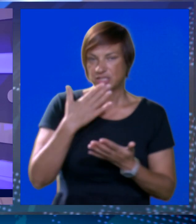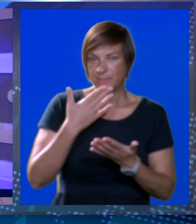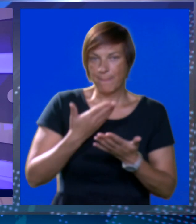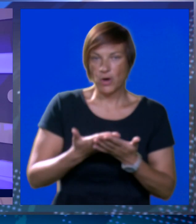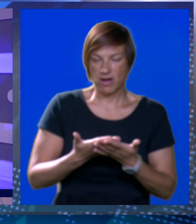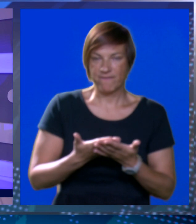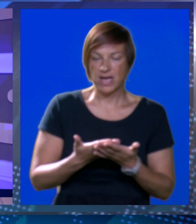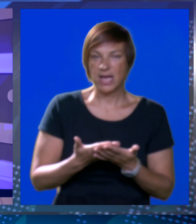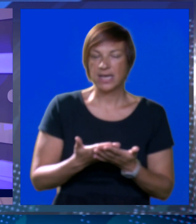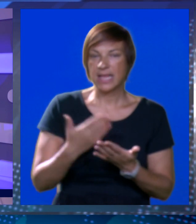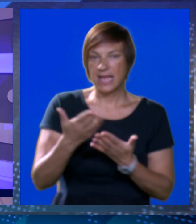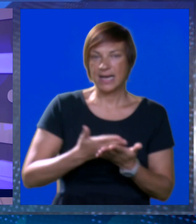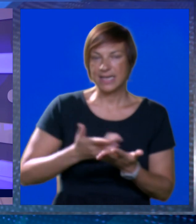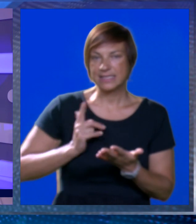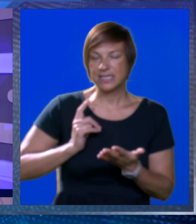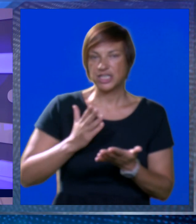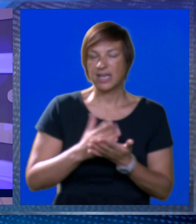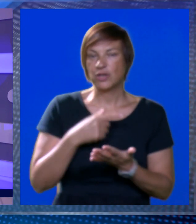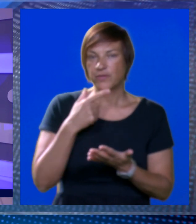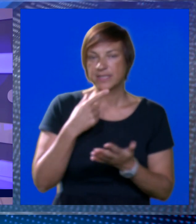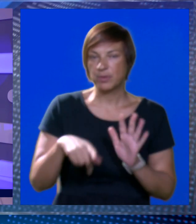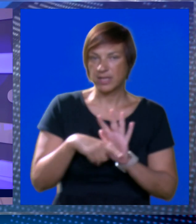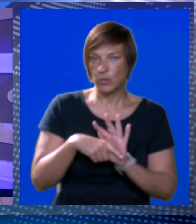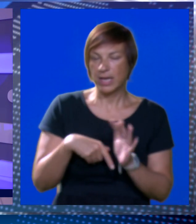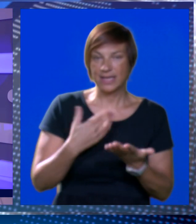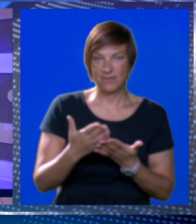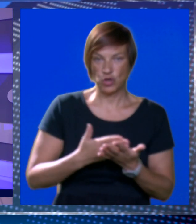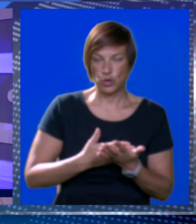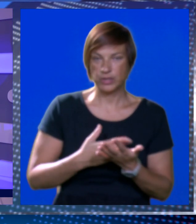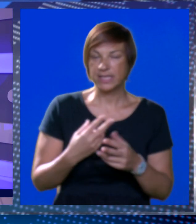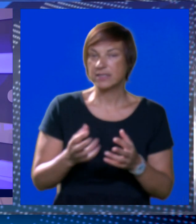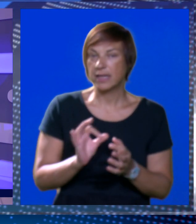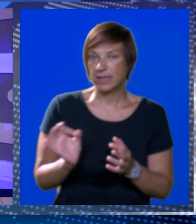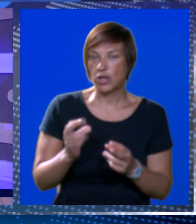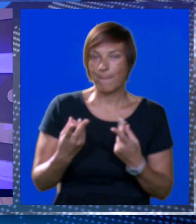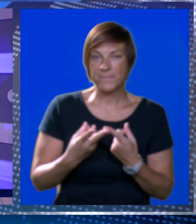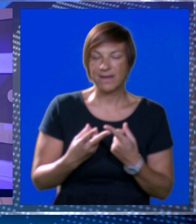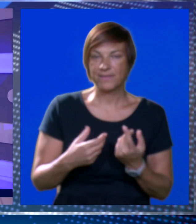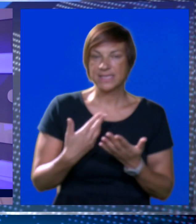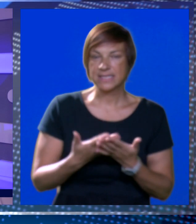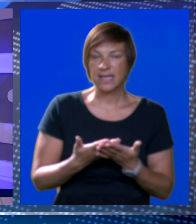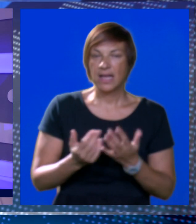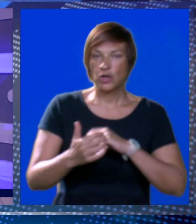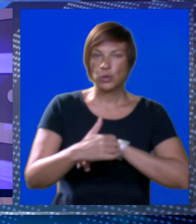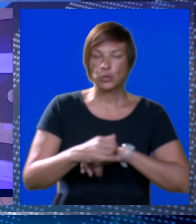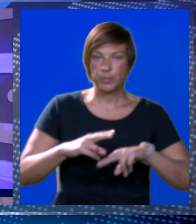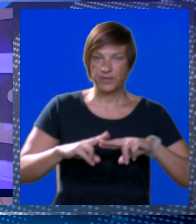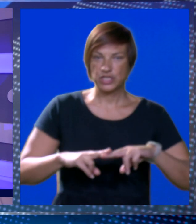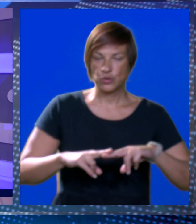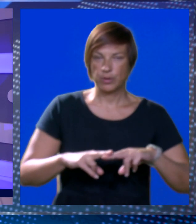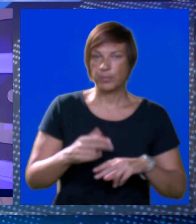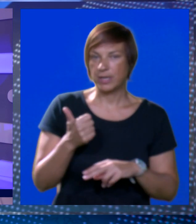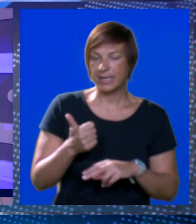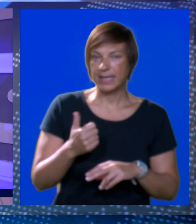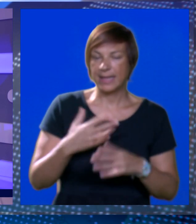se čime pohvaliti. Iako se liste čekanja uvijek spominju u negativnom kontekstu, relativno dobra vijest je kako je u Dubrovačkoj